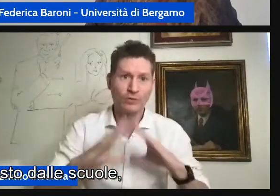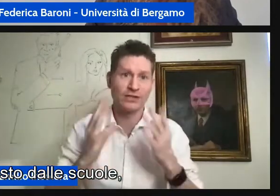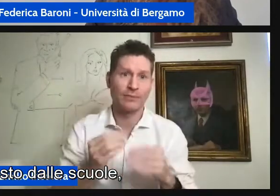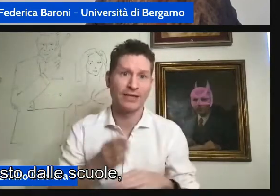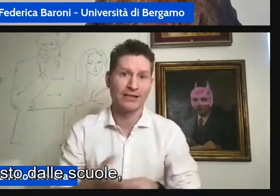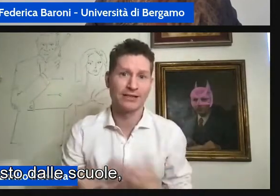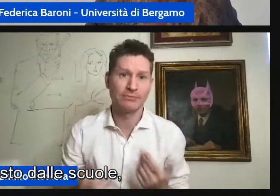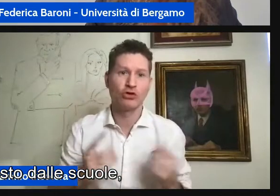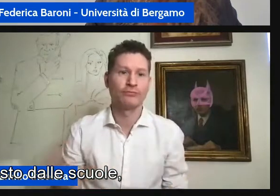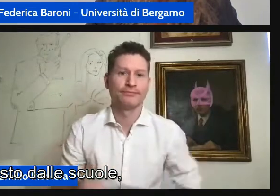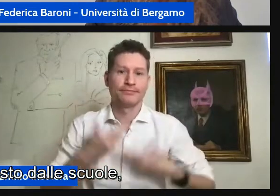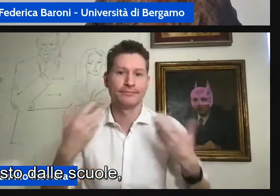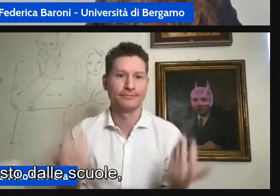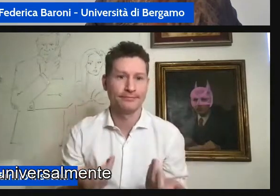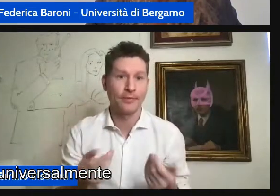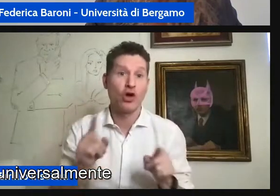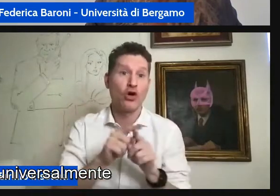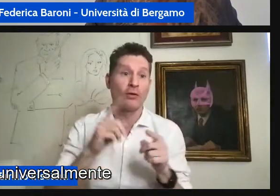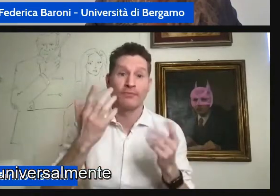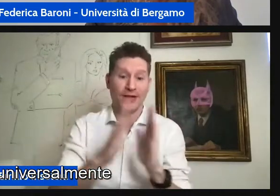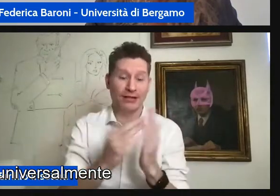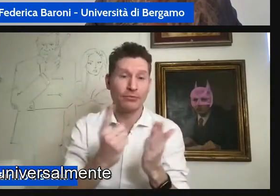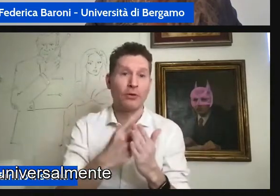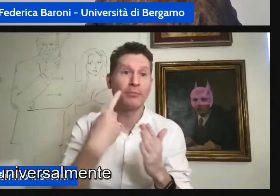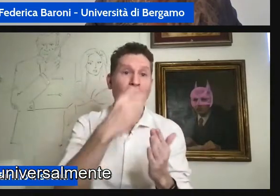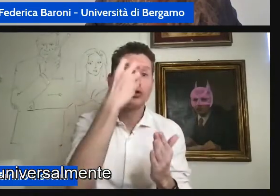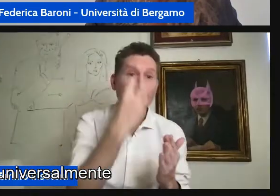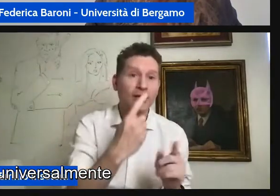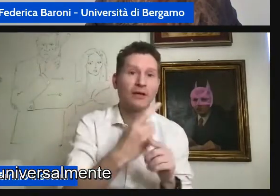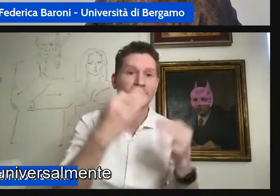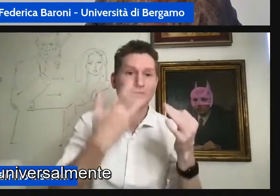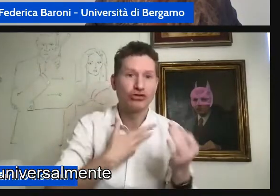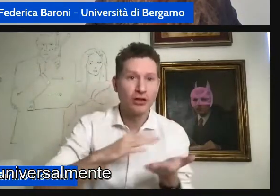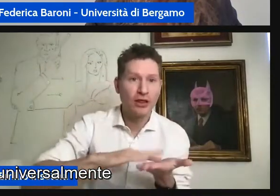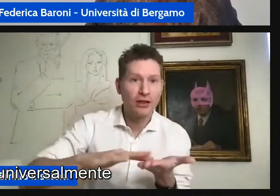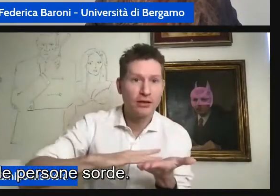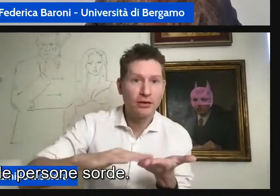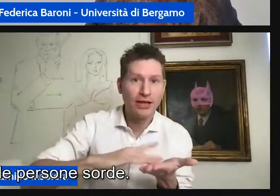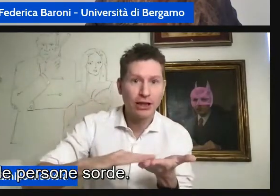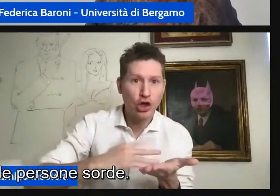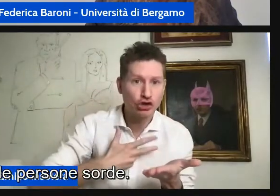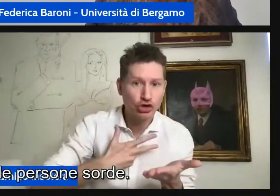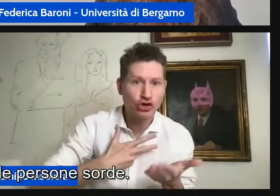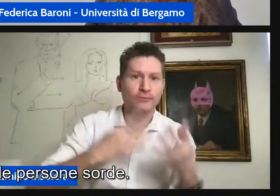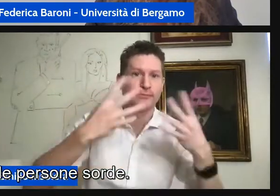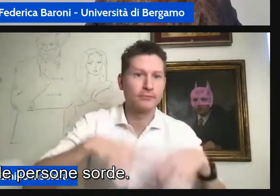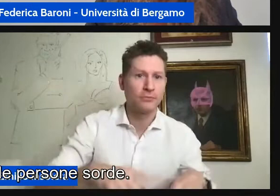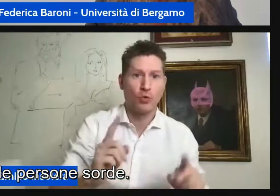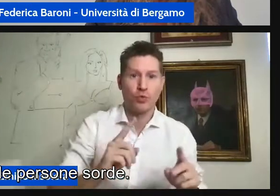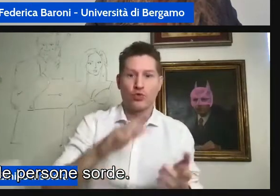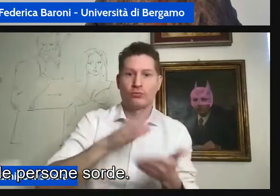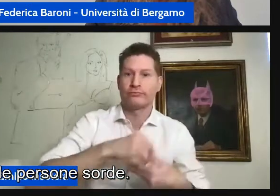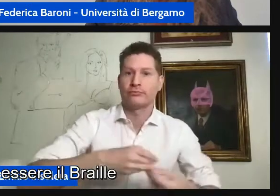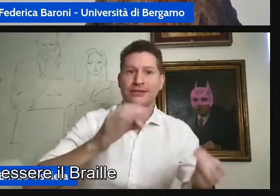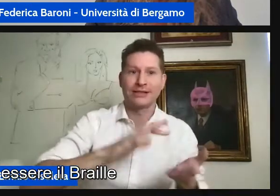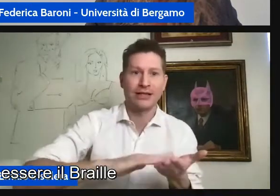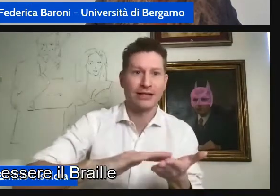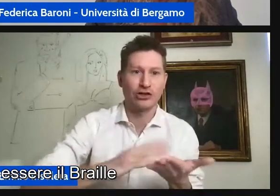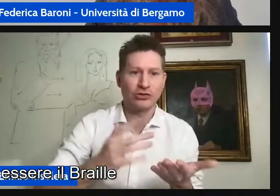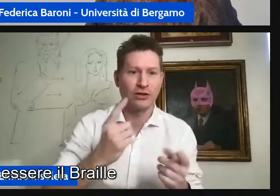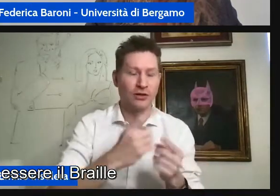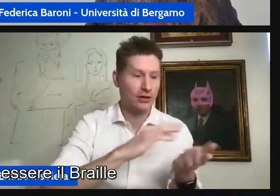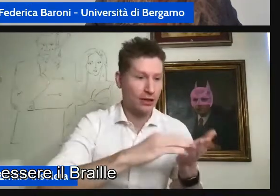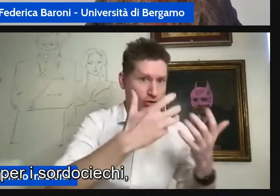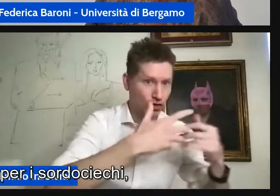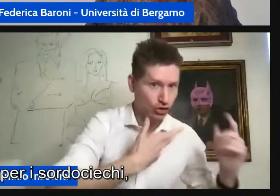dire che è proposto dalle scuole quindi deve essere universalmente accessibile anche per le persone sorde per esempio